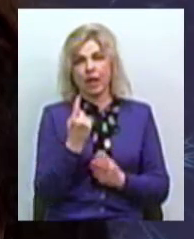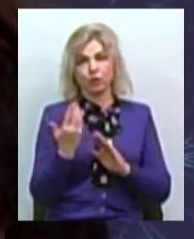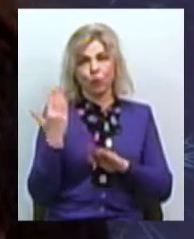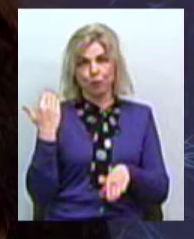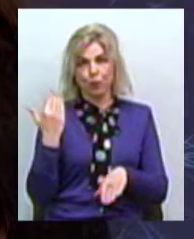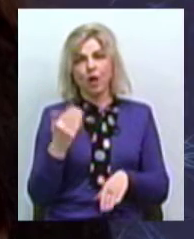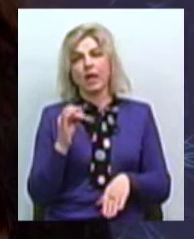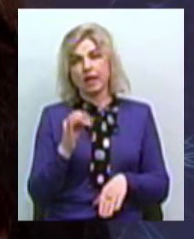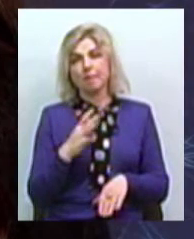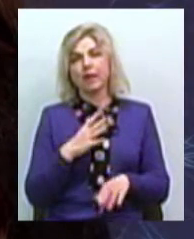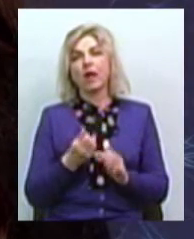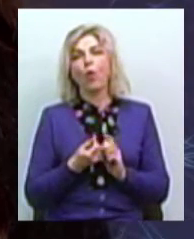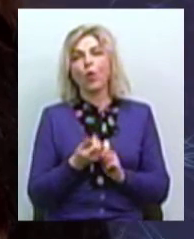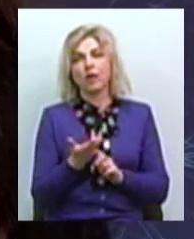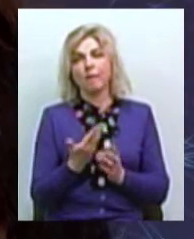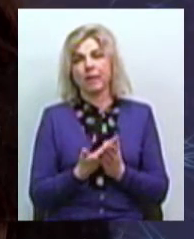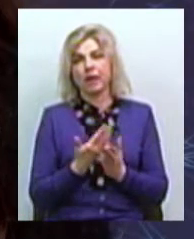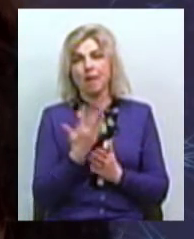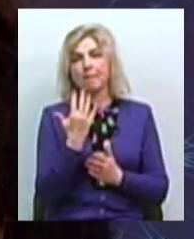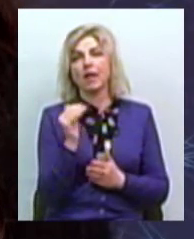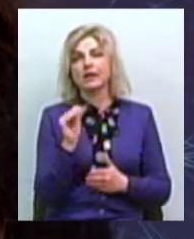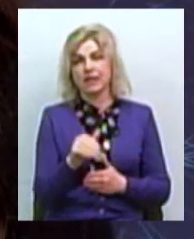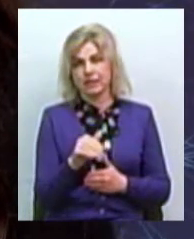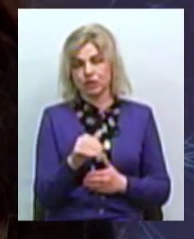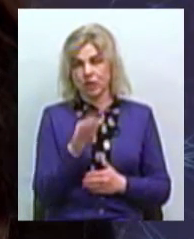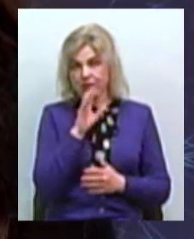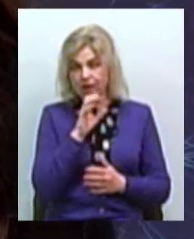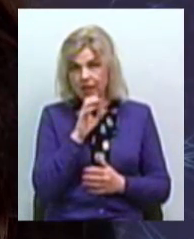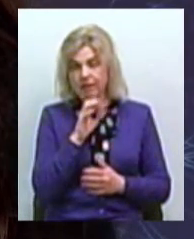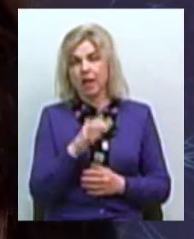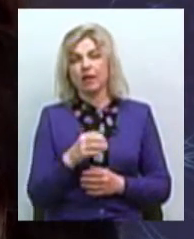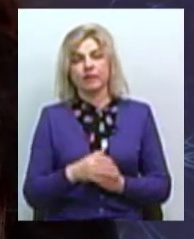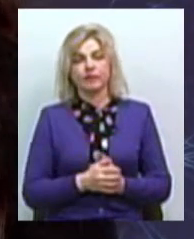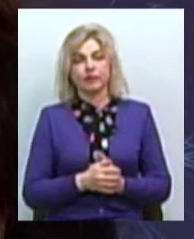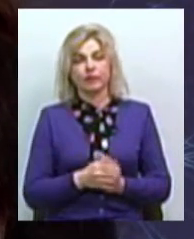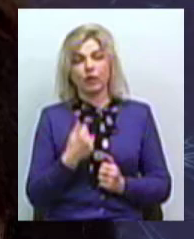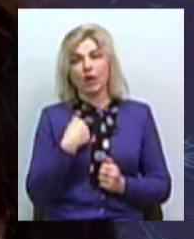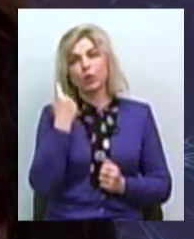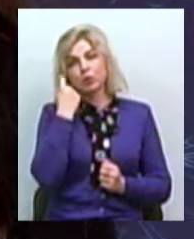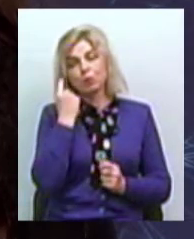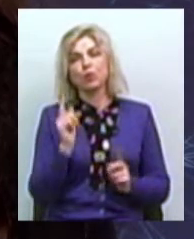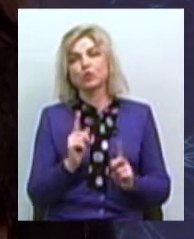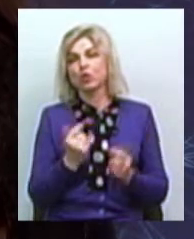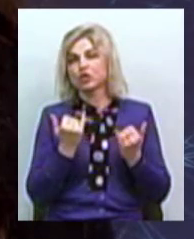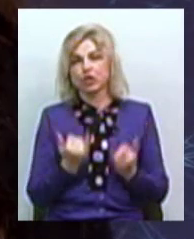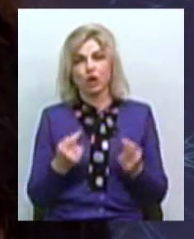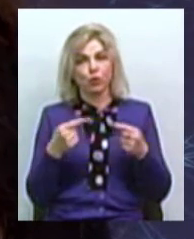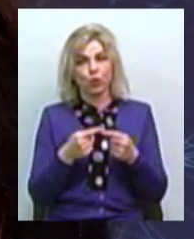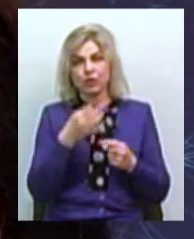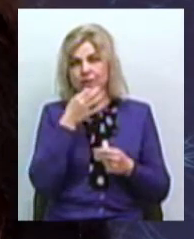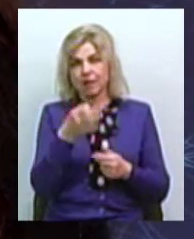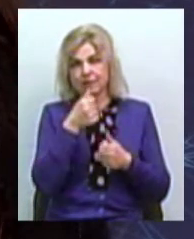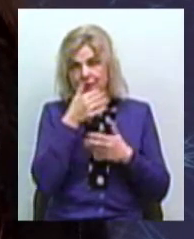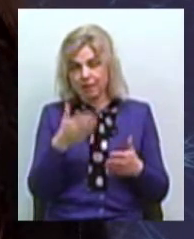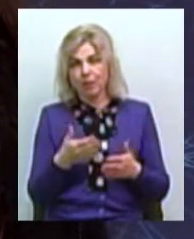і тоді кількість була близько п'яти тисяч тварин. Я думаю, що зараз не можу точно сказати цю